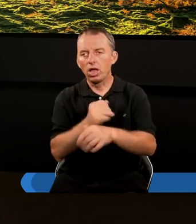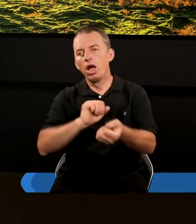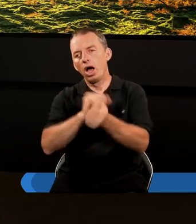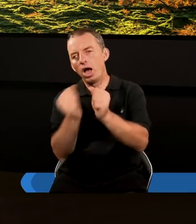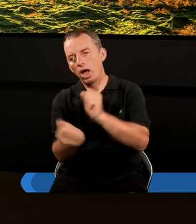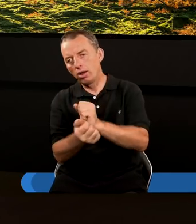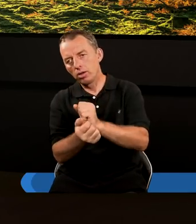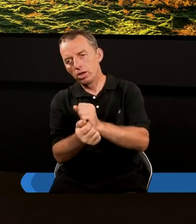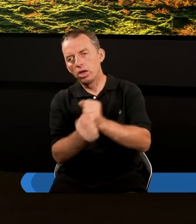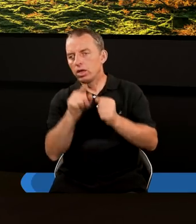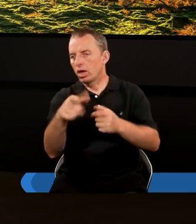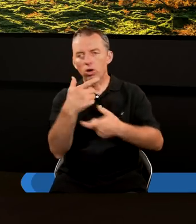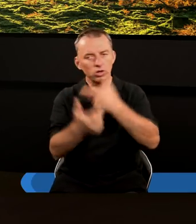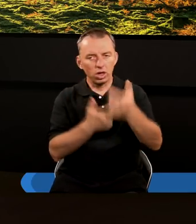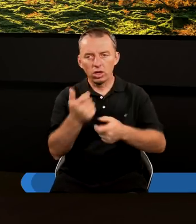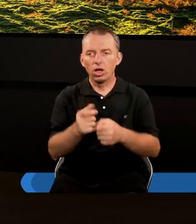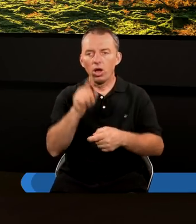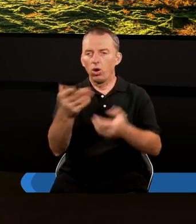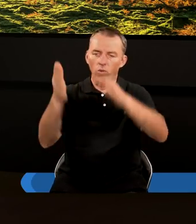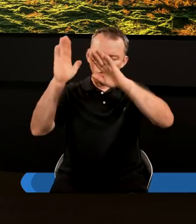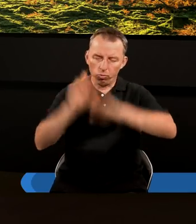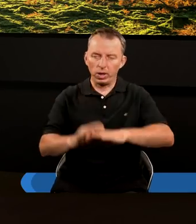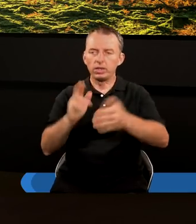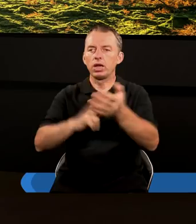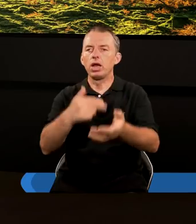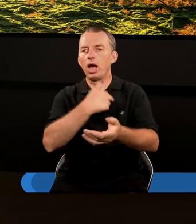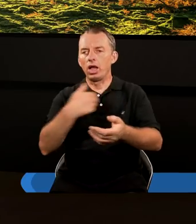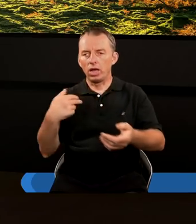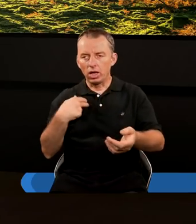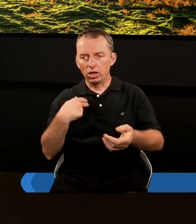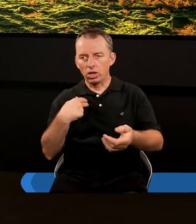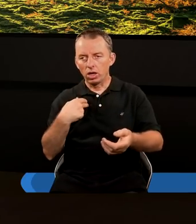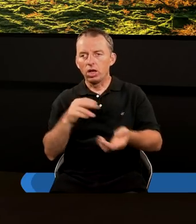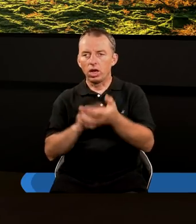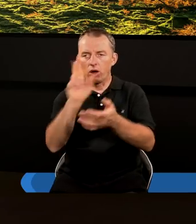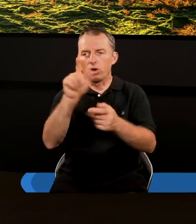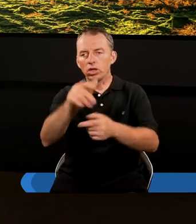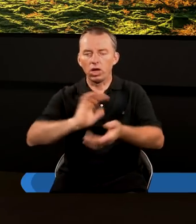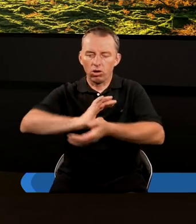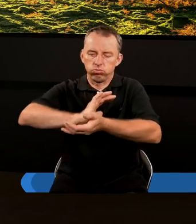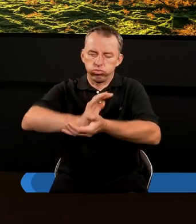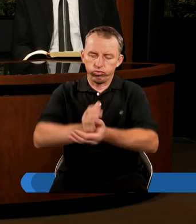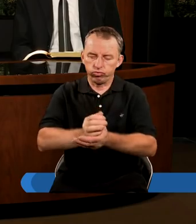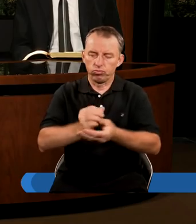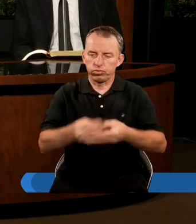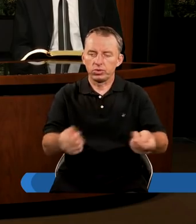albo, jak tego nie zrobimy, on upadnie na nas i na kogo upadnie, tego zmiażdża.